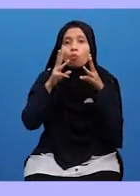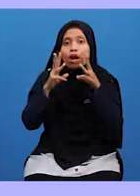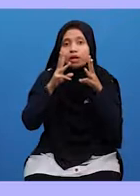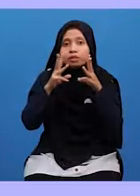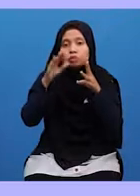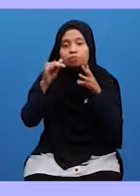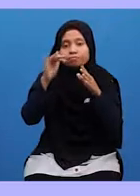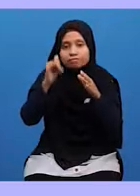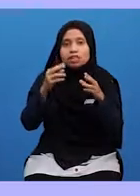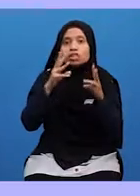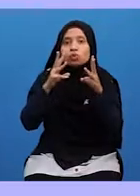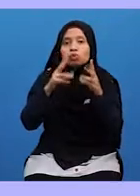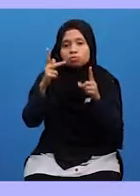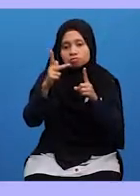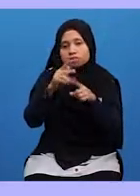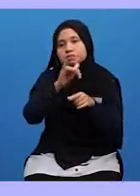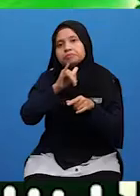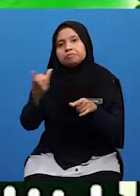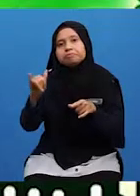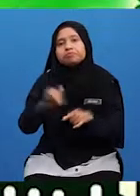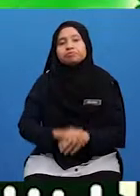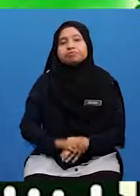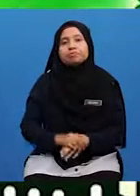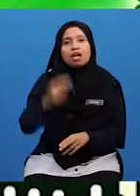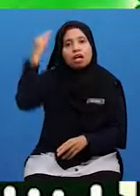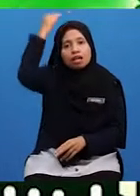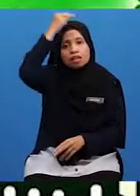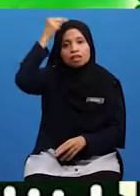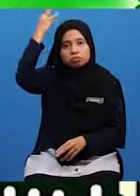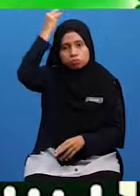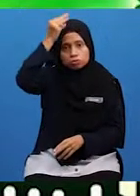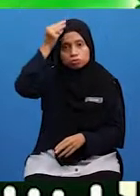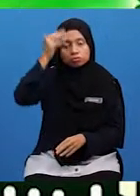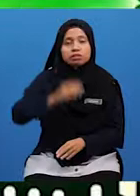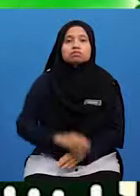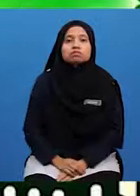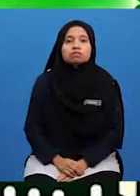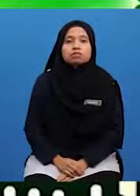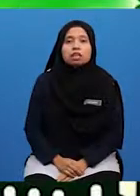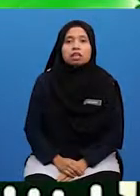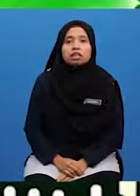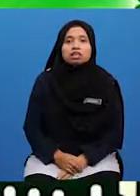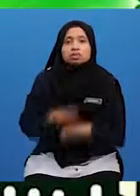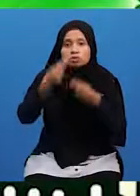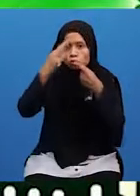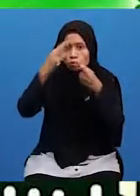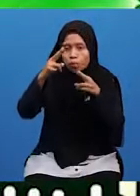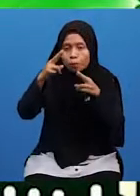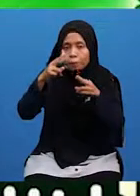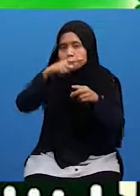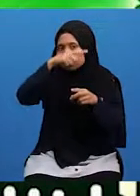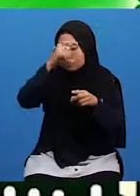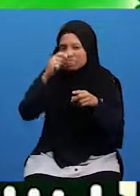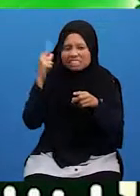diwahyukan kepadanya Nabi Muhammad SAW Dihormati kerana